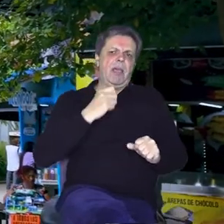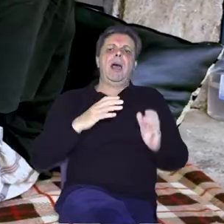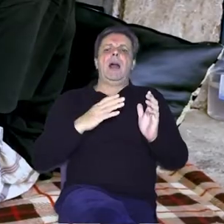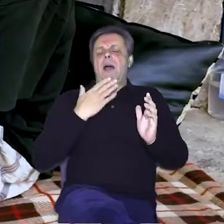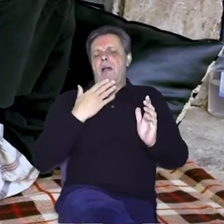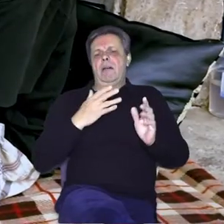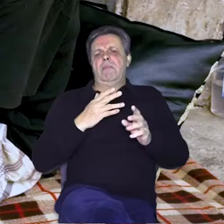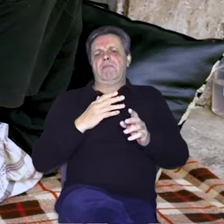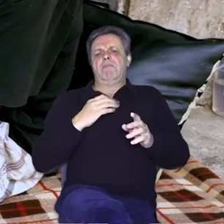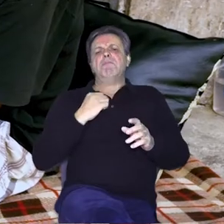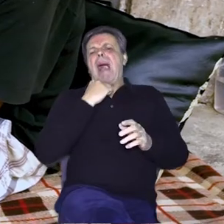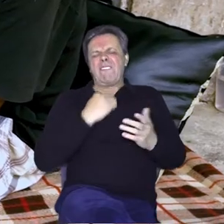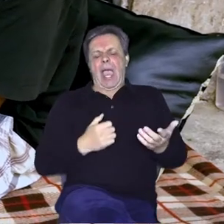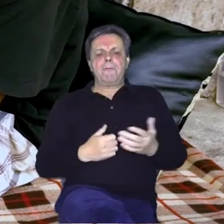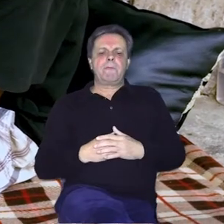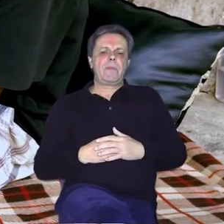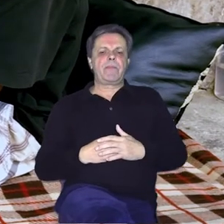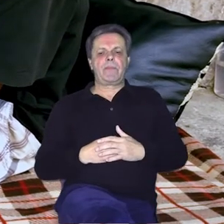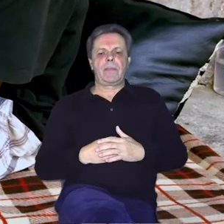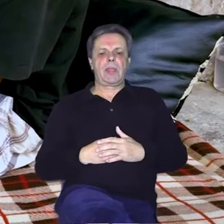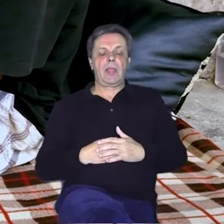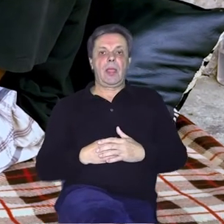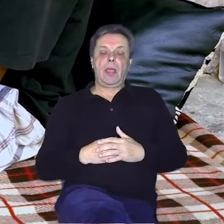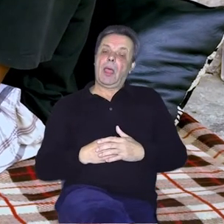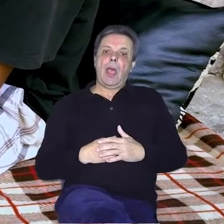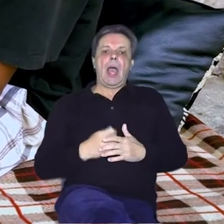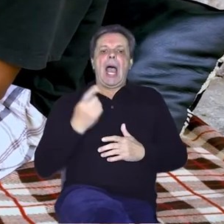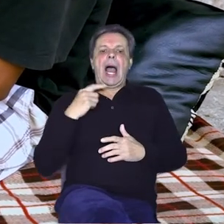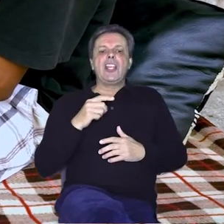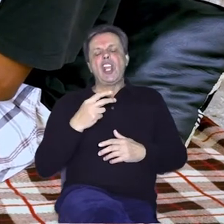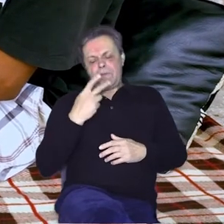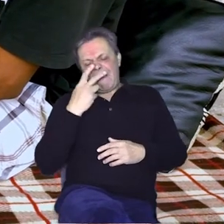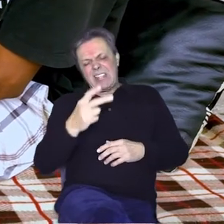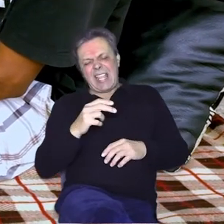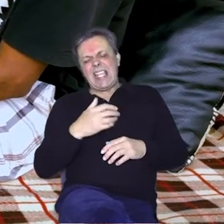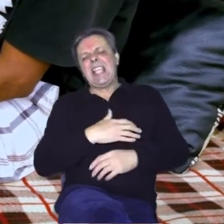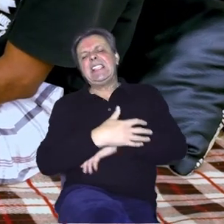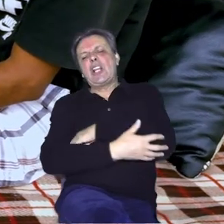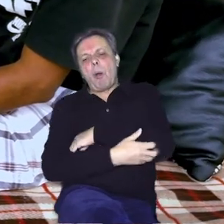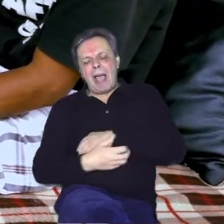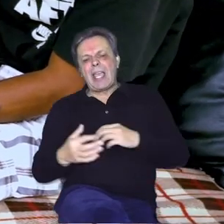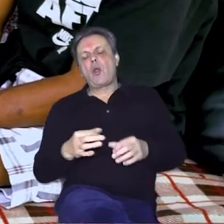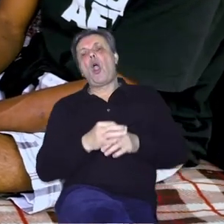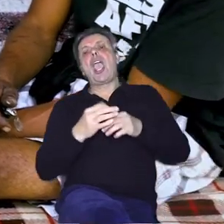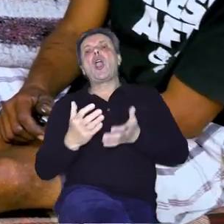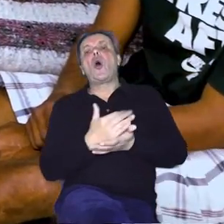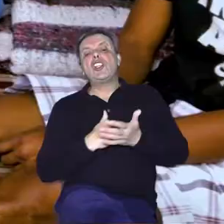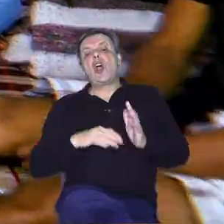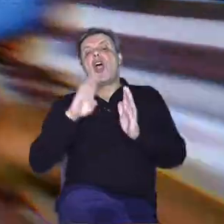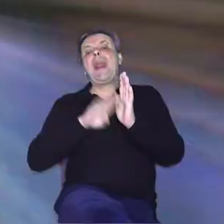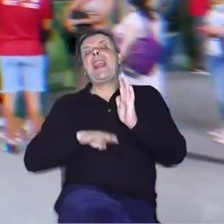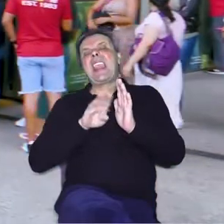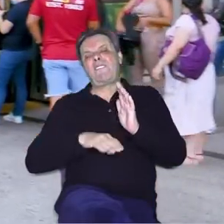kojeg turisti traže po ulicama grada. Njega neće naći, ali će najeći na siromahe koju otvoreno koriste nevjerojatno